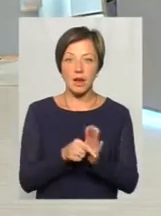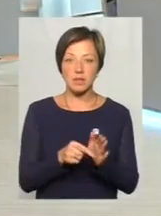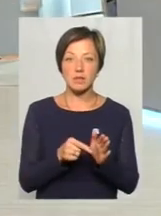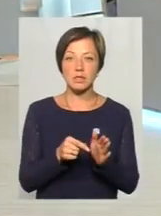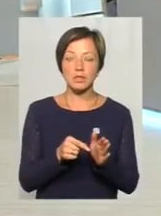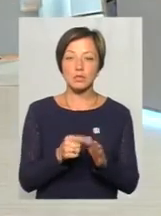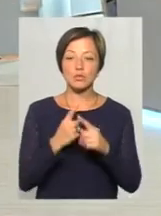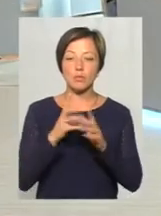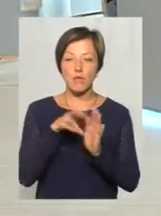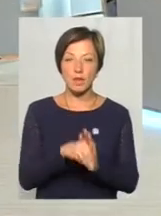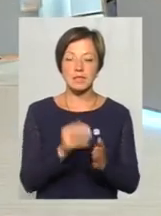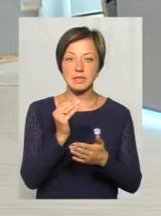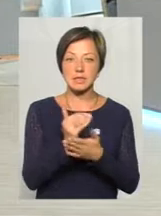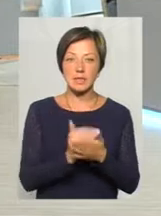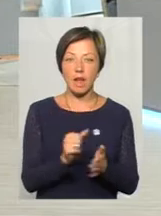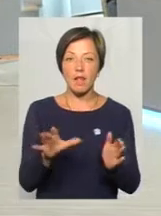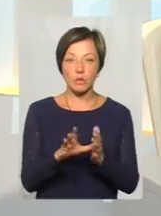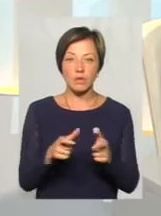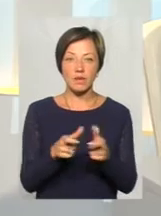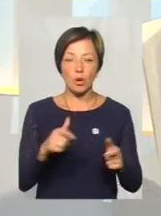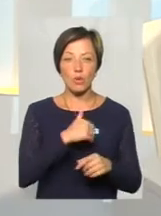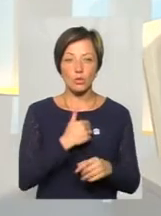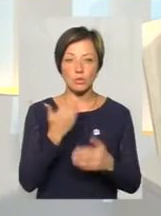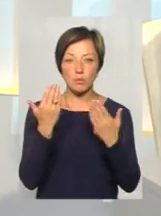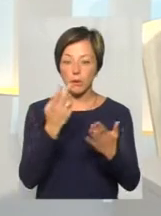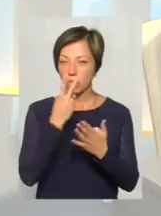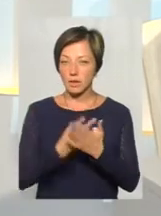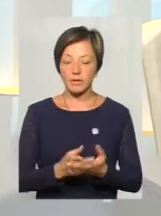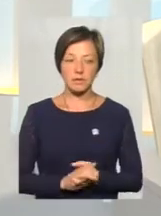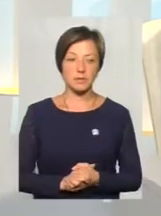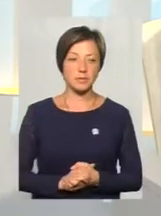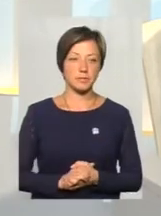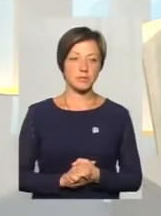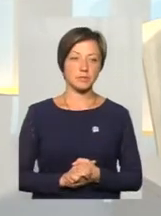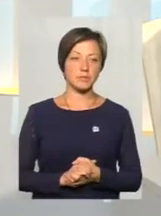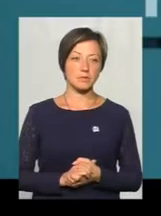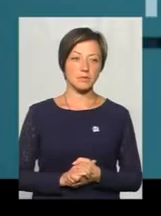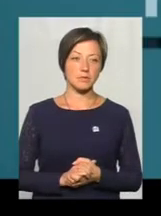впровадженням системи електронного квитка. Я хочу, щоб ми нагадали цей момент.